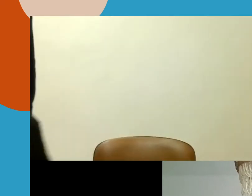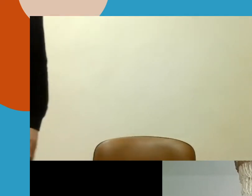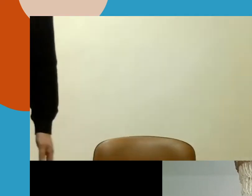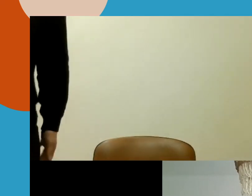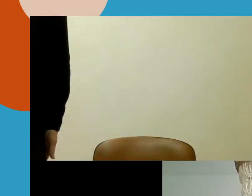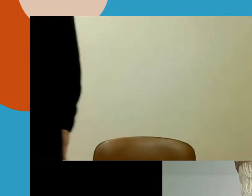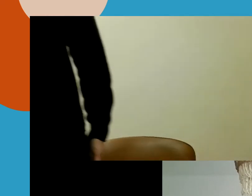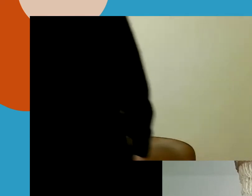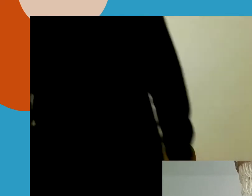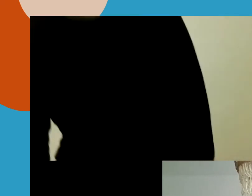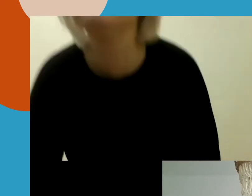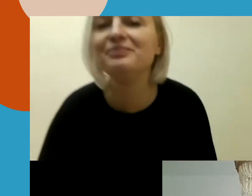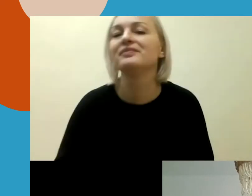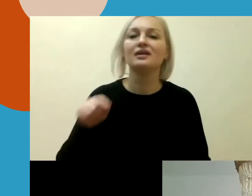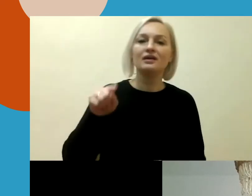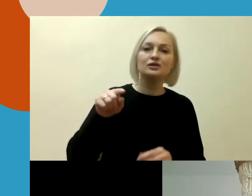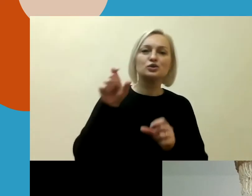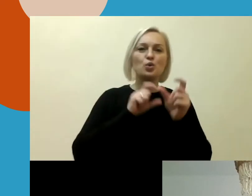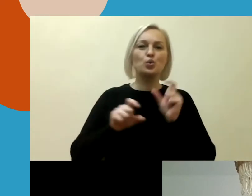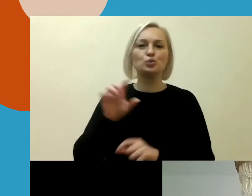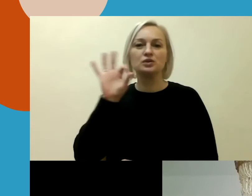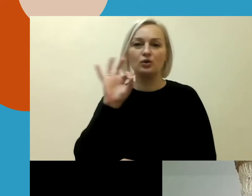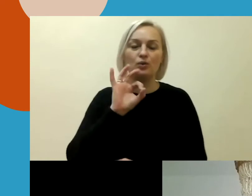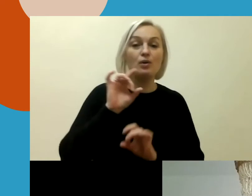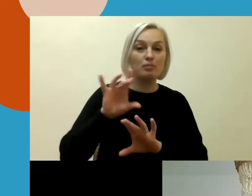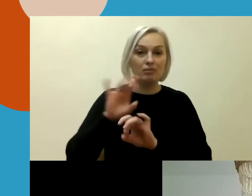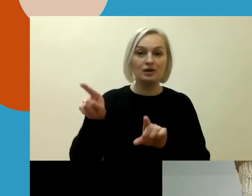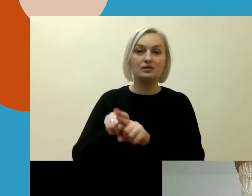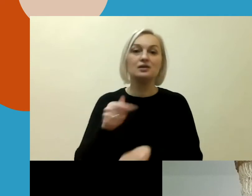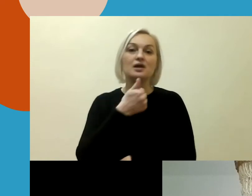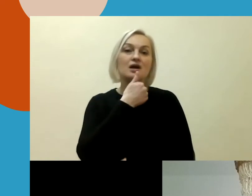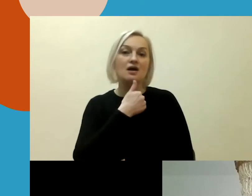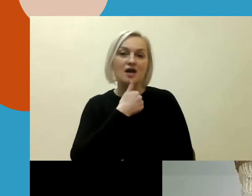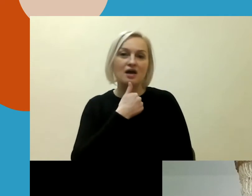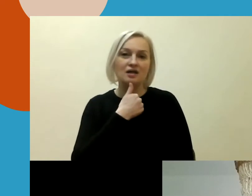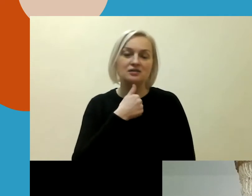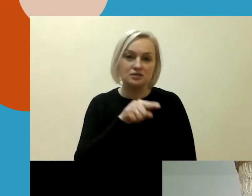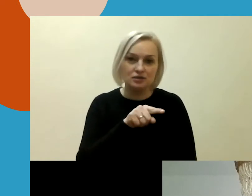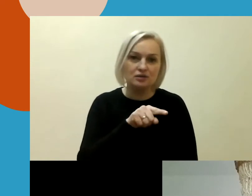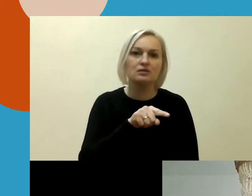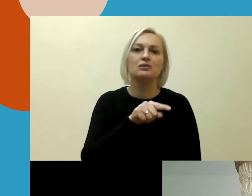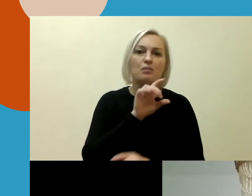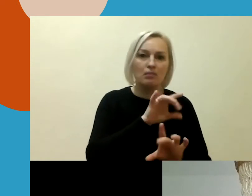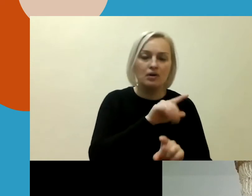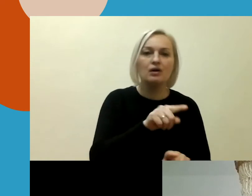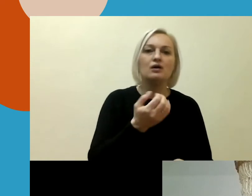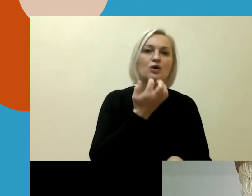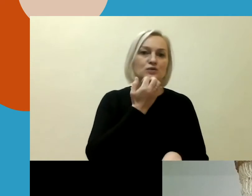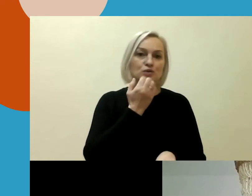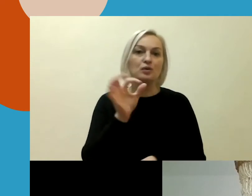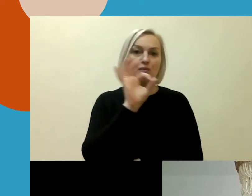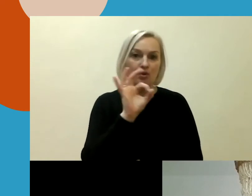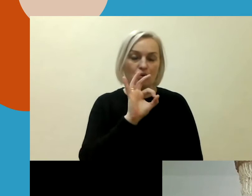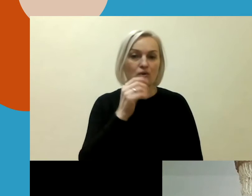mūsų partneriams Estijoje, Estijoje žmogus teisų centrui, tai juos labai sudomino šitą tokį